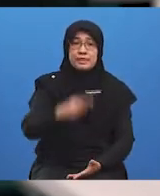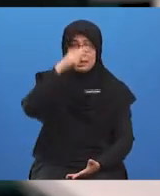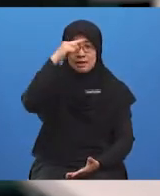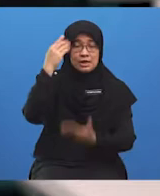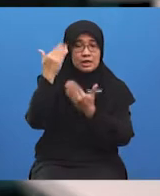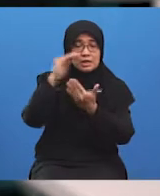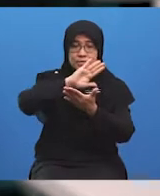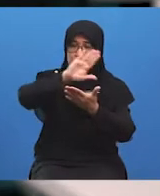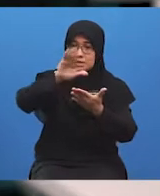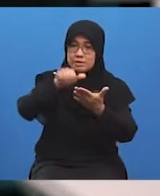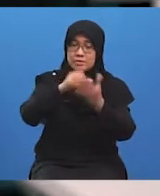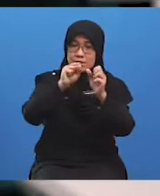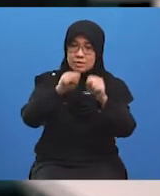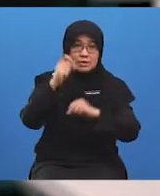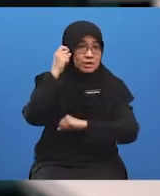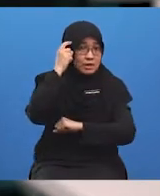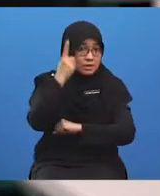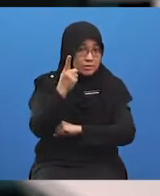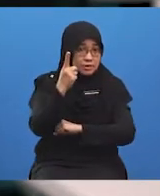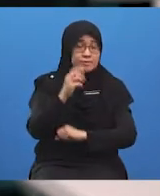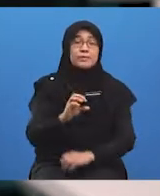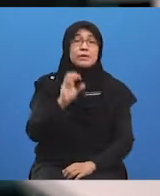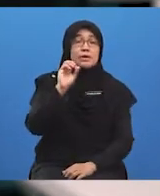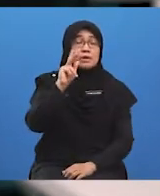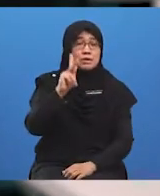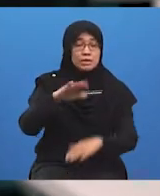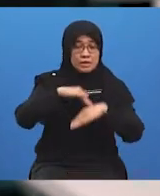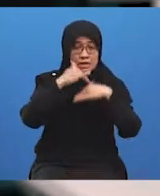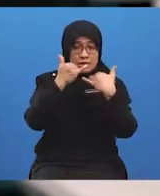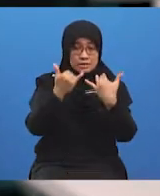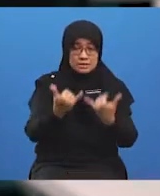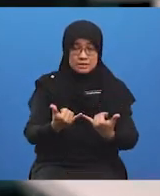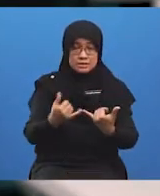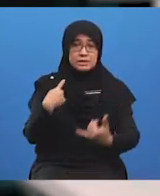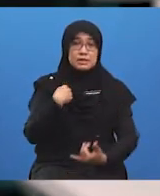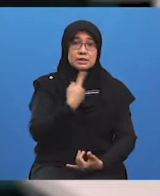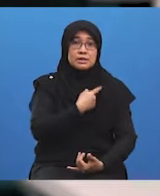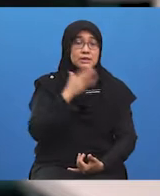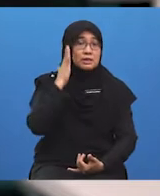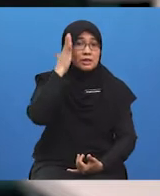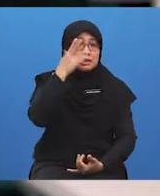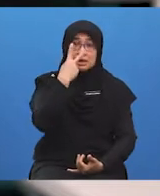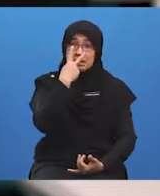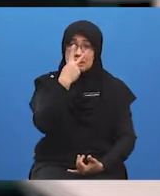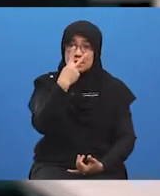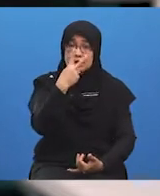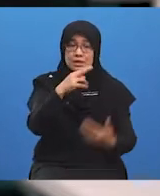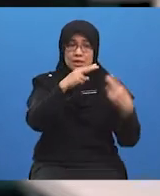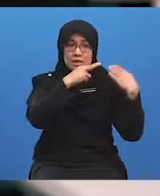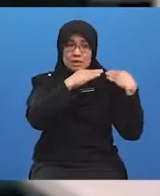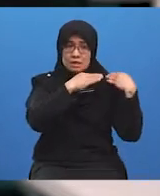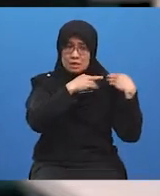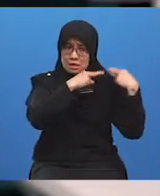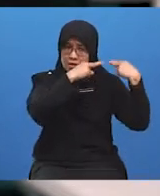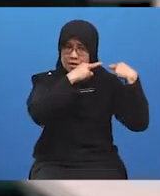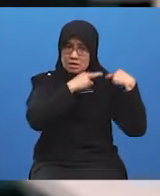jelas. Baiklah pelajar-pelajar semua, sekarang kita akan lihat peranan agensi-agensi